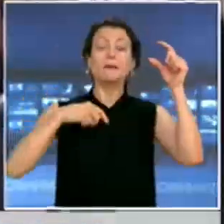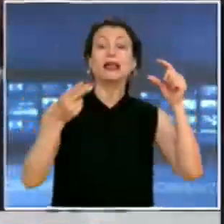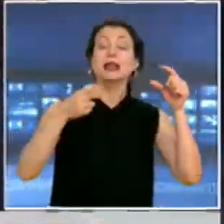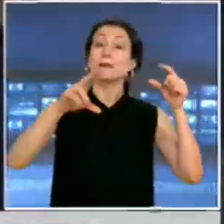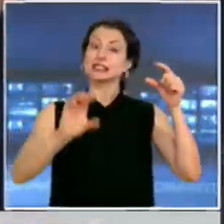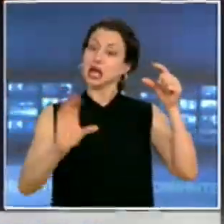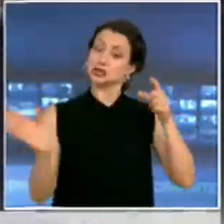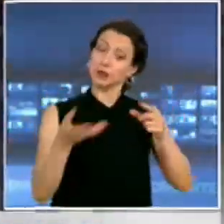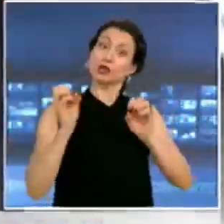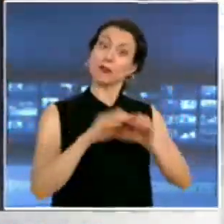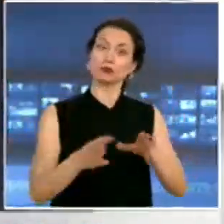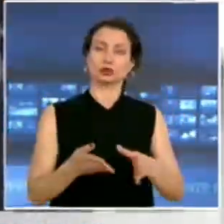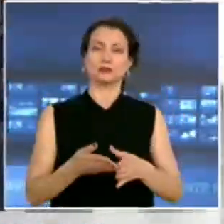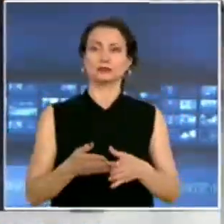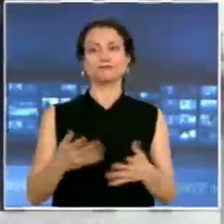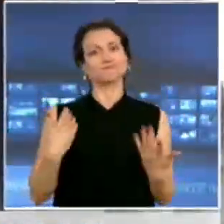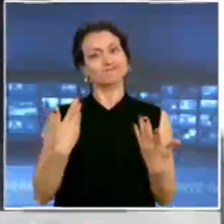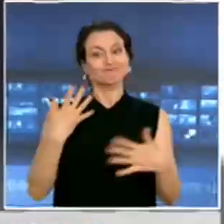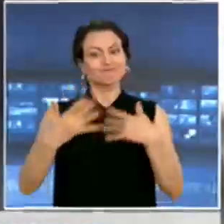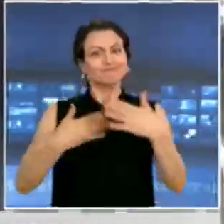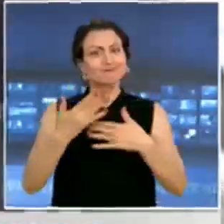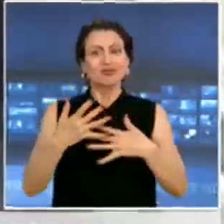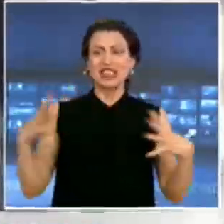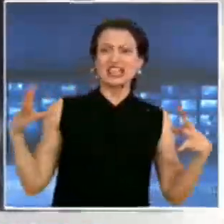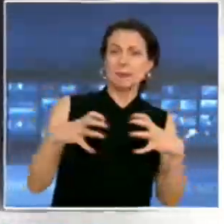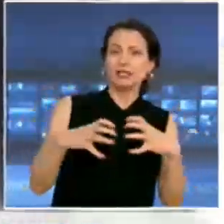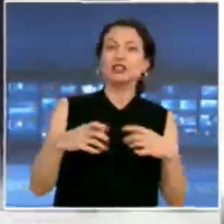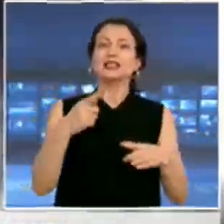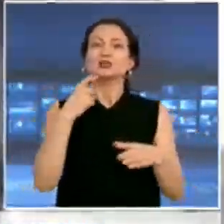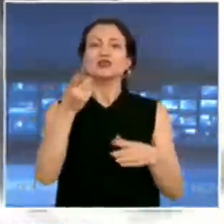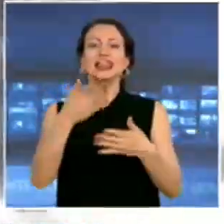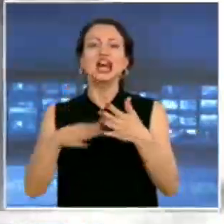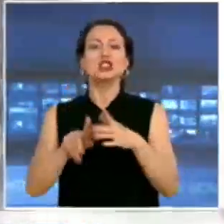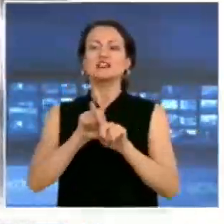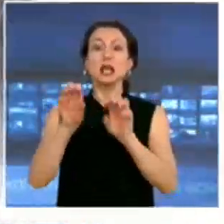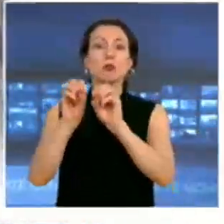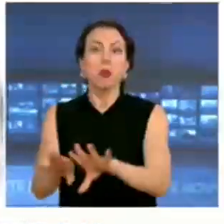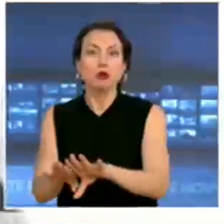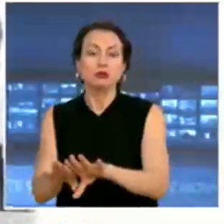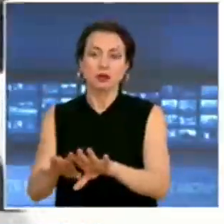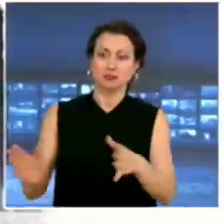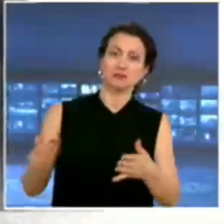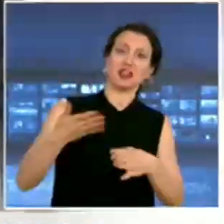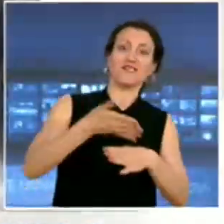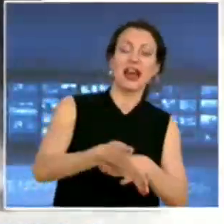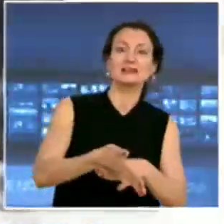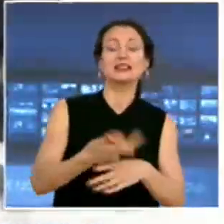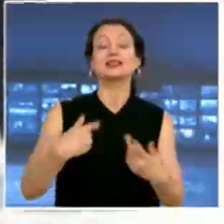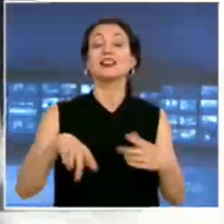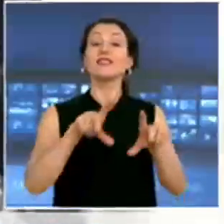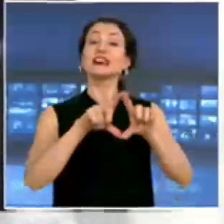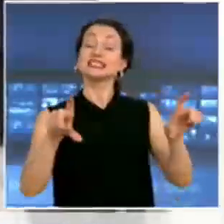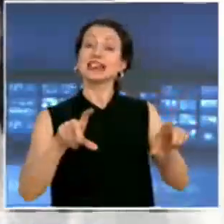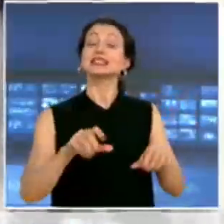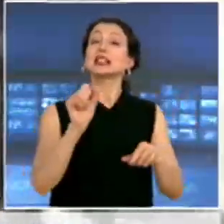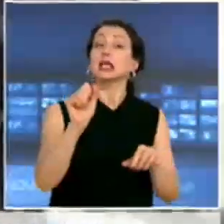Стигна се до напрежение след като недопуснатите до плажната ивица в района на резиденцията на почетния председател на ДПС, Ахмет Дуган,